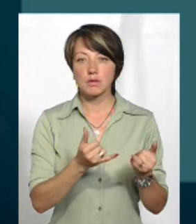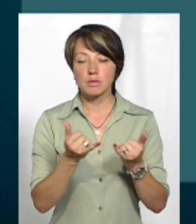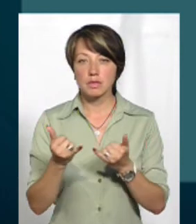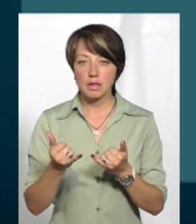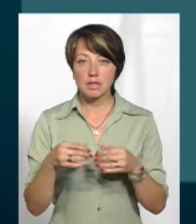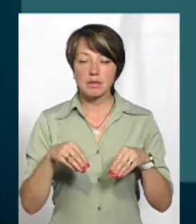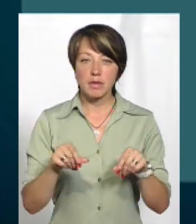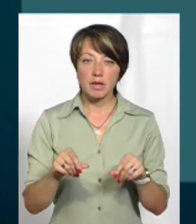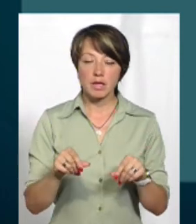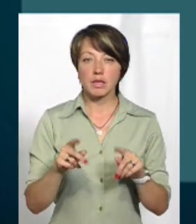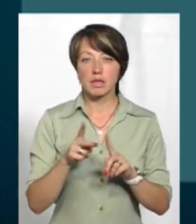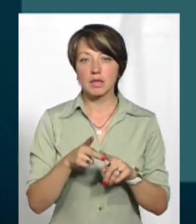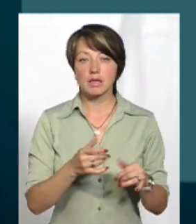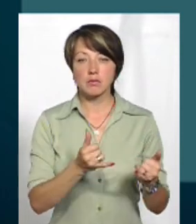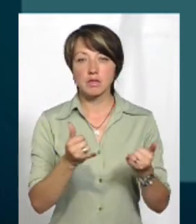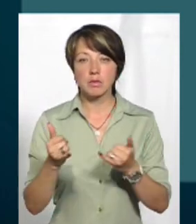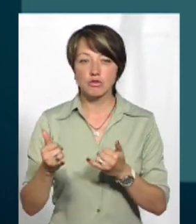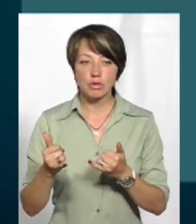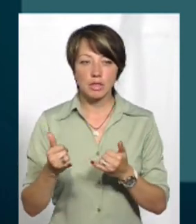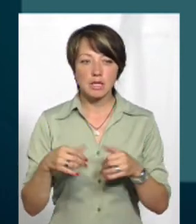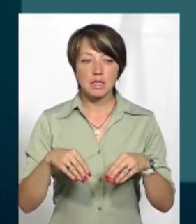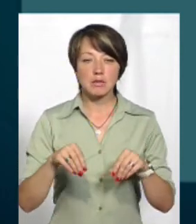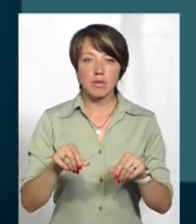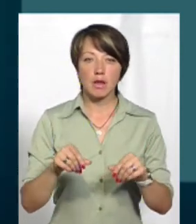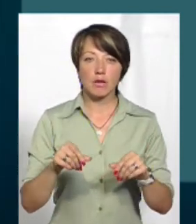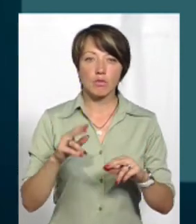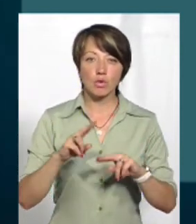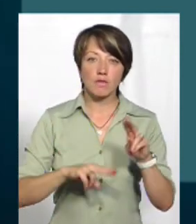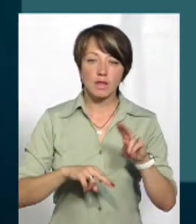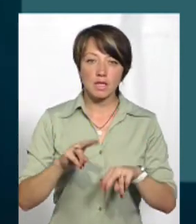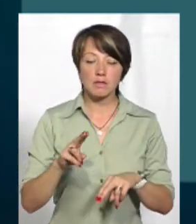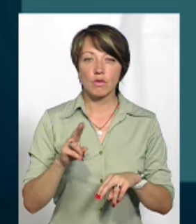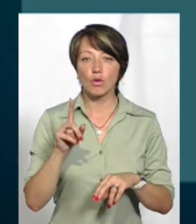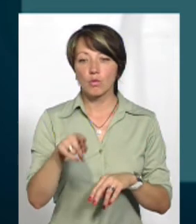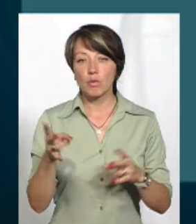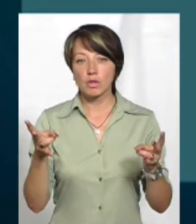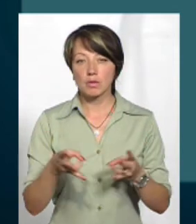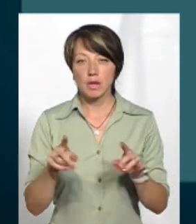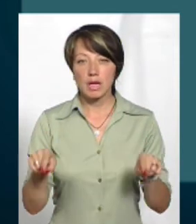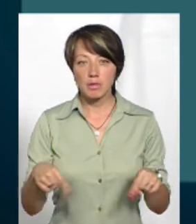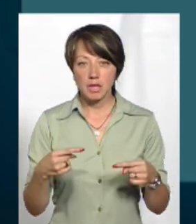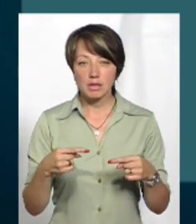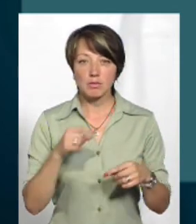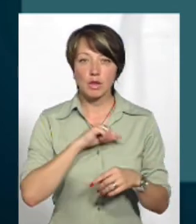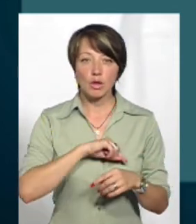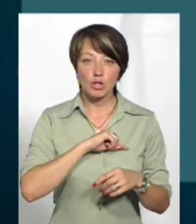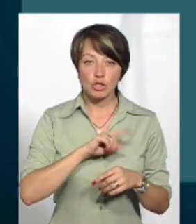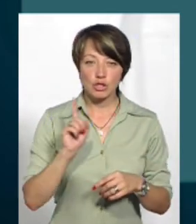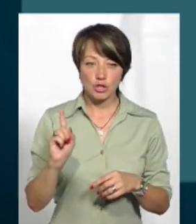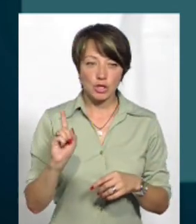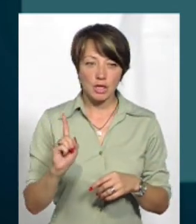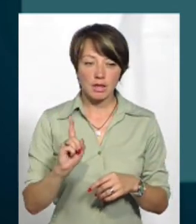землею, в того забезпечення землею зробудівництву, в тому потрібна реабілітація, психологічна.